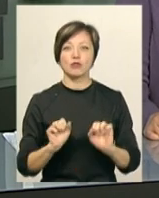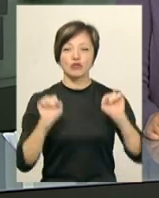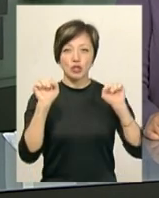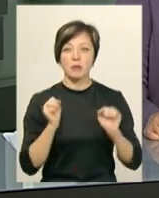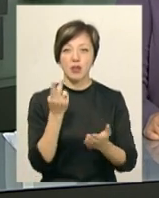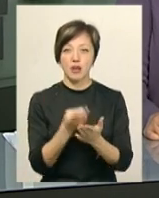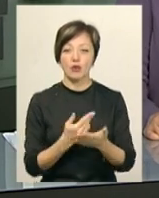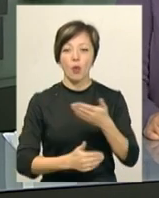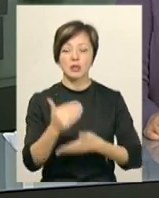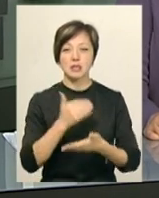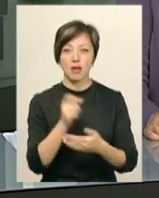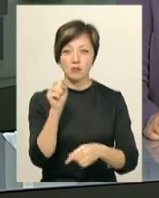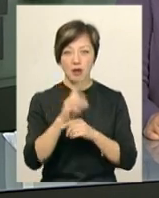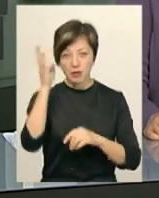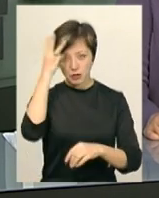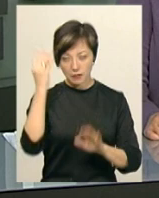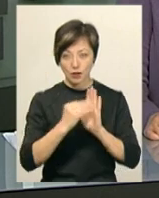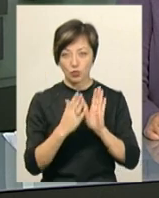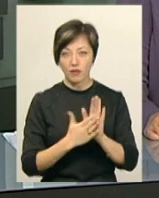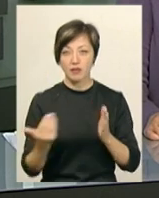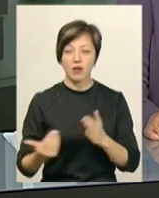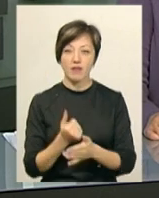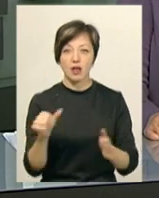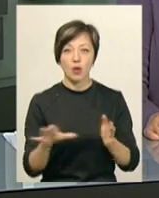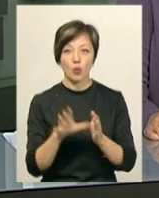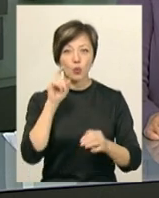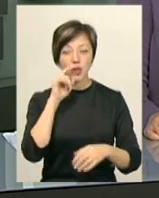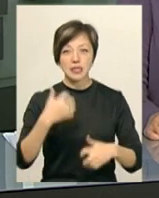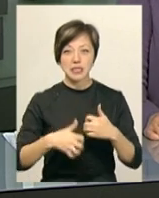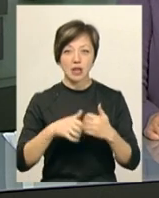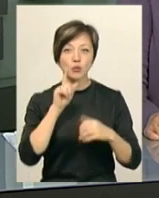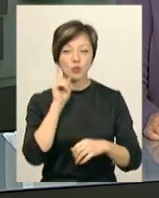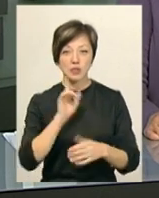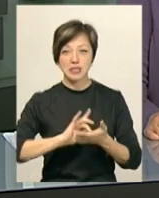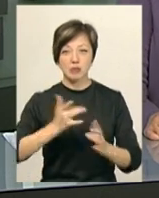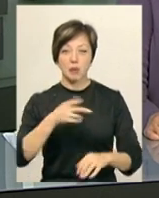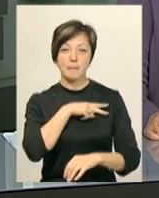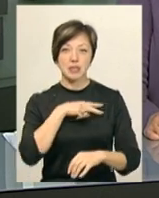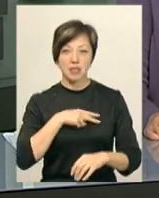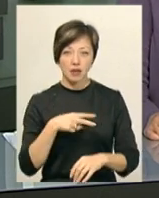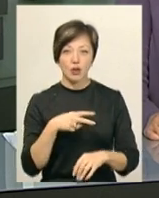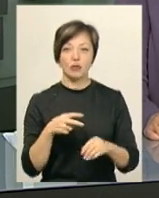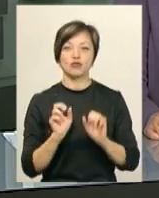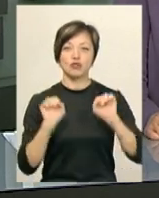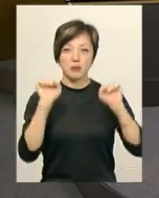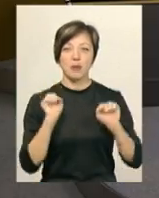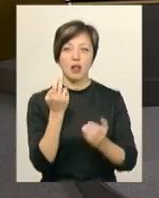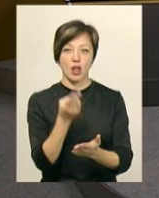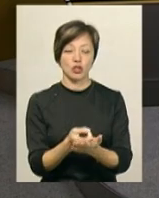В останній вправі хмельничанин встановив новий рекорд України серед юніорів та став срібним призером у жимі лежача.